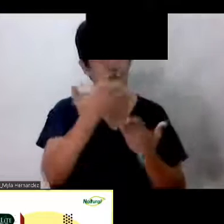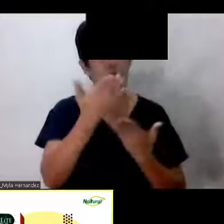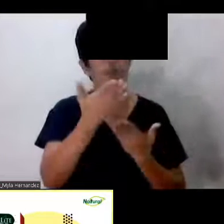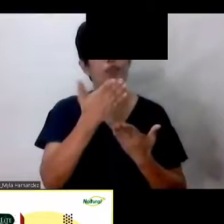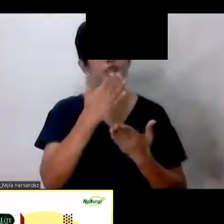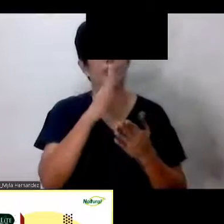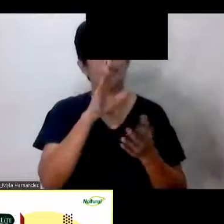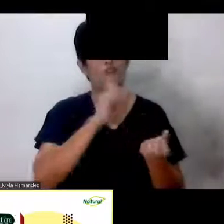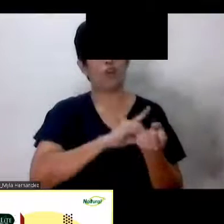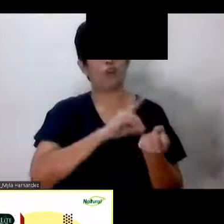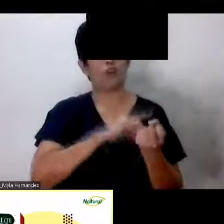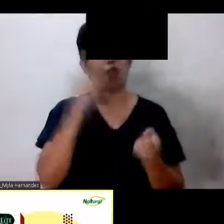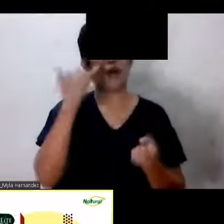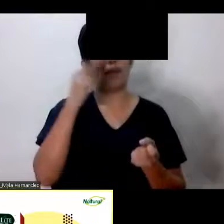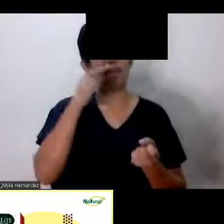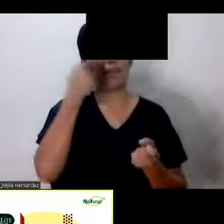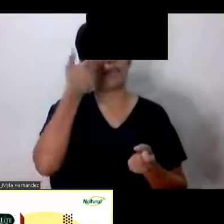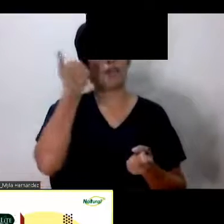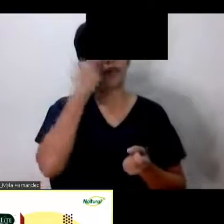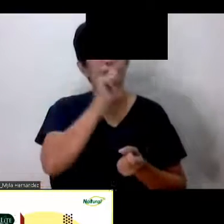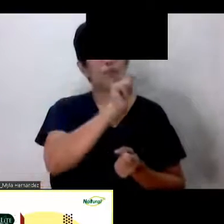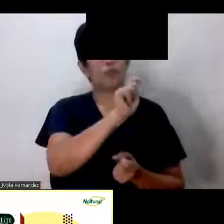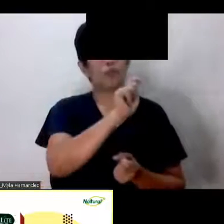ang turmerica Plus Ay may